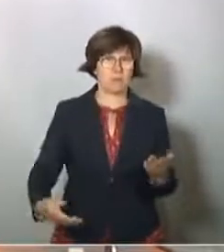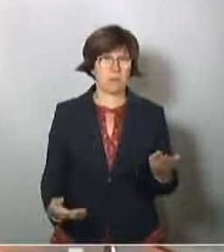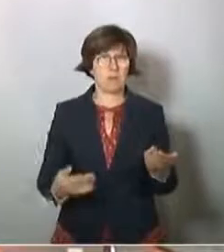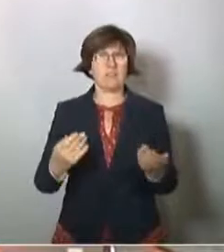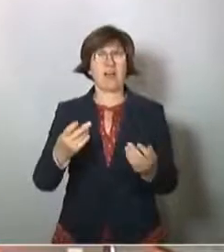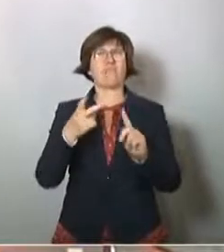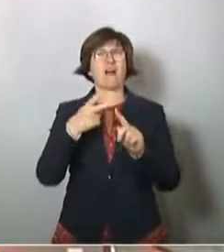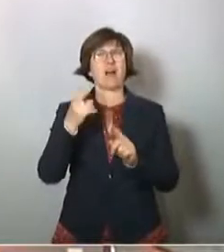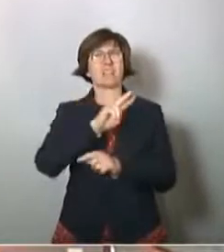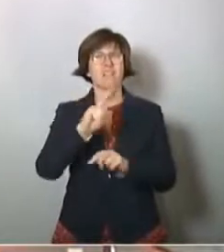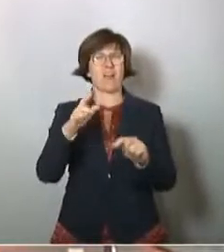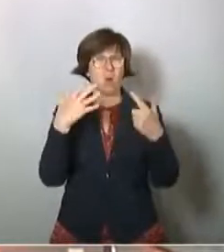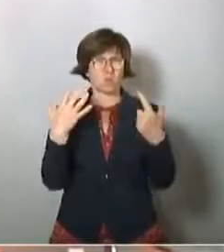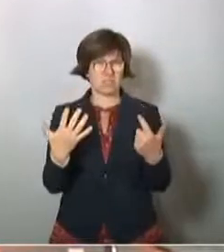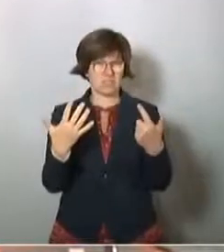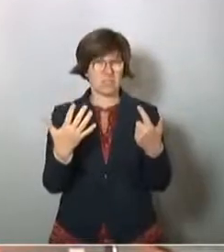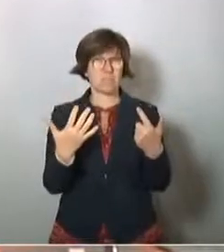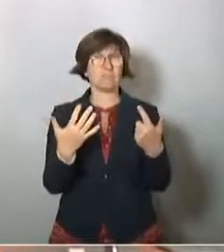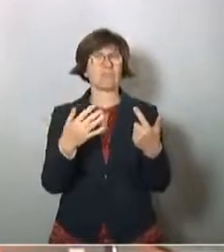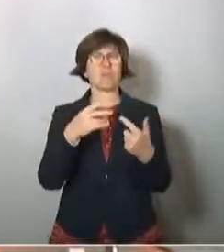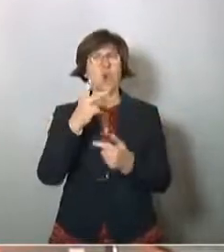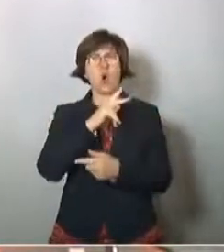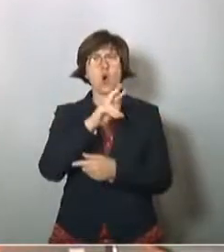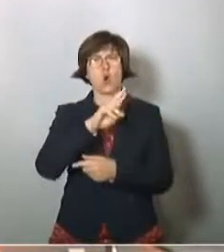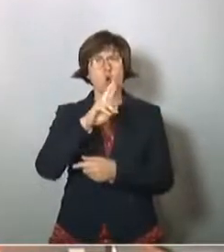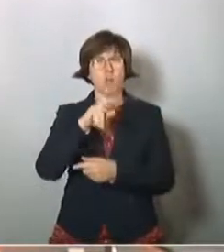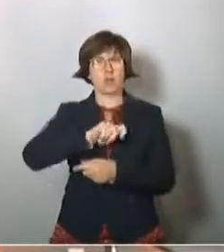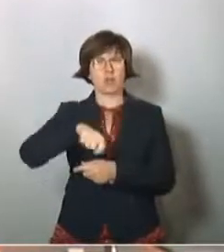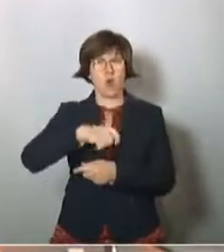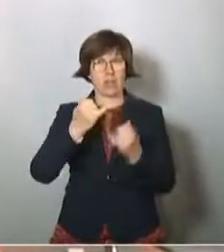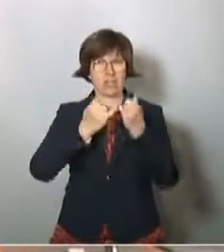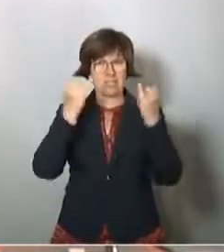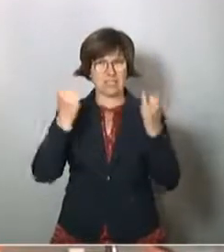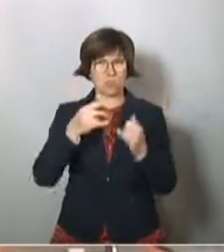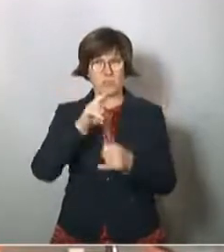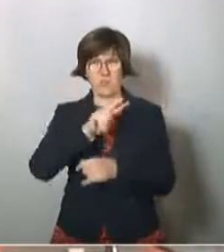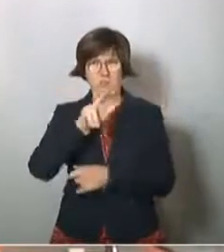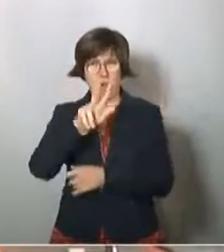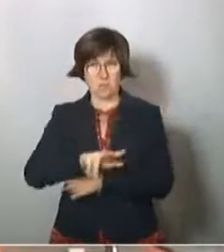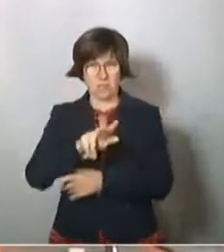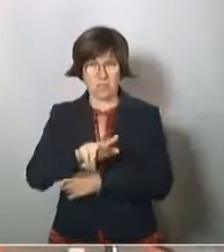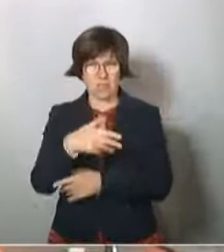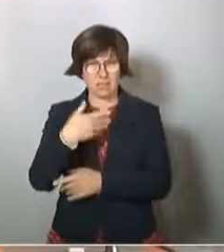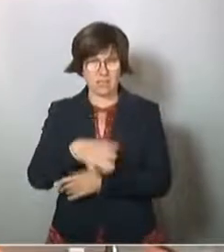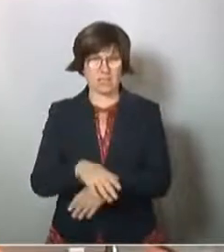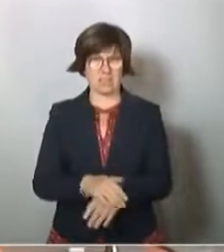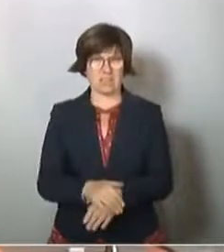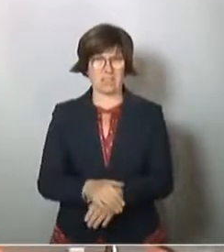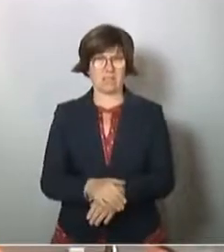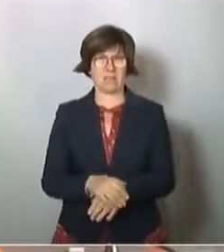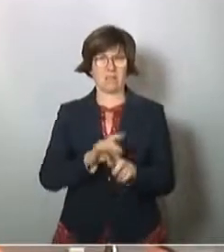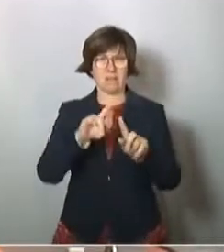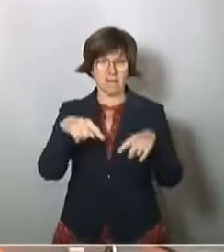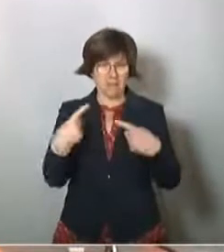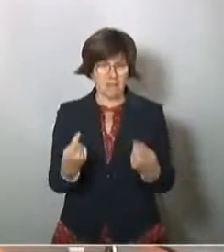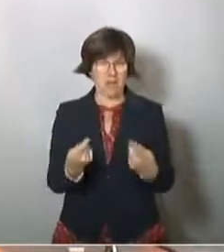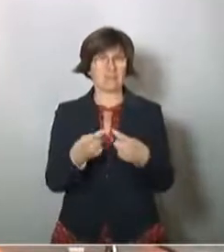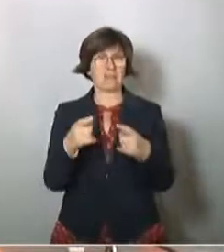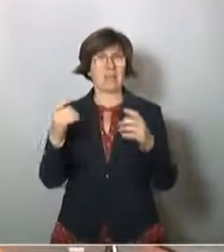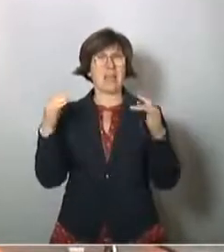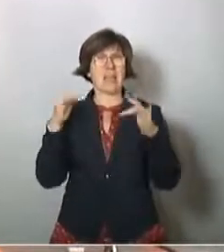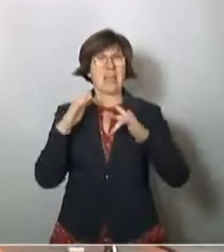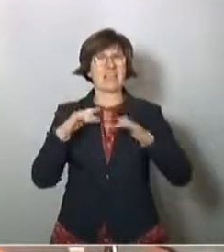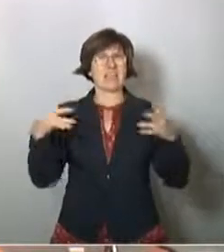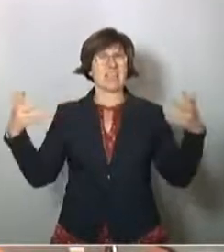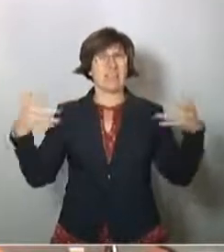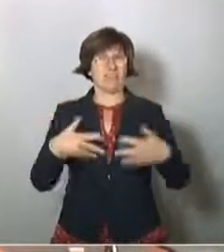Dann gab es die 2007 vom Royal Koch-Institut, dann die 2013. Dann hatten wir die Influenza,